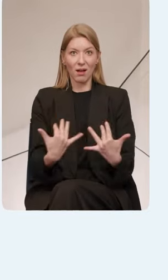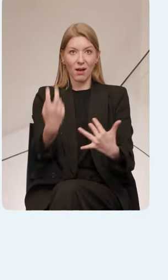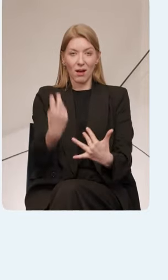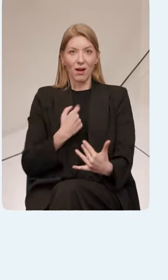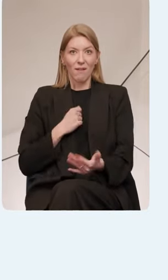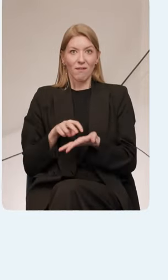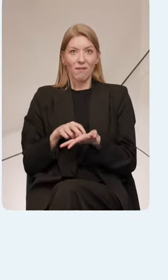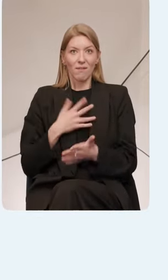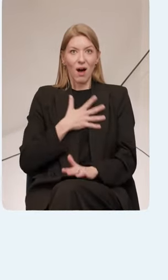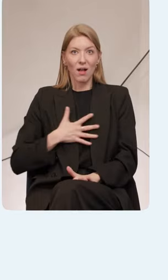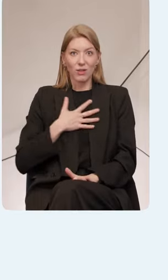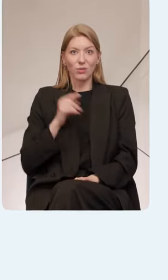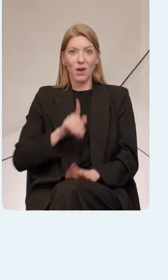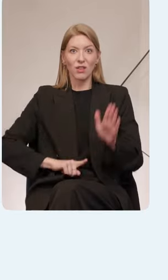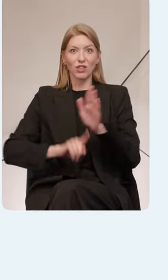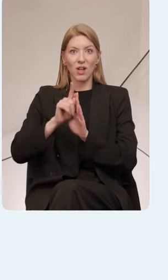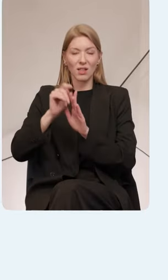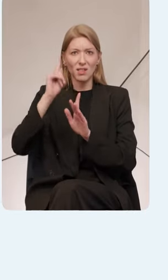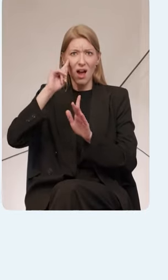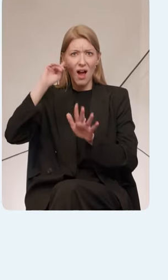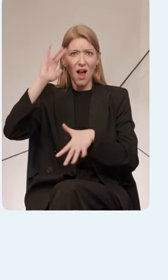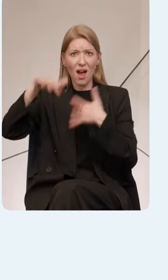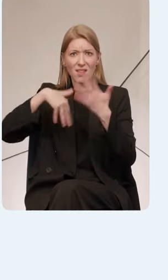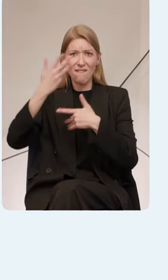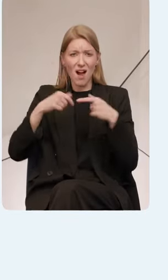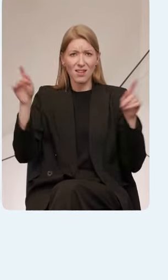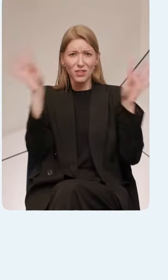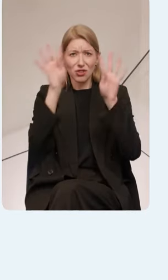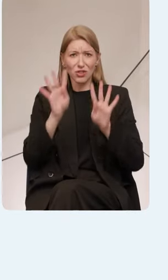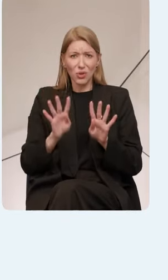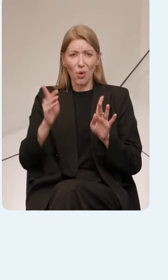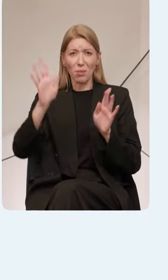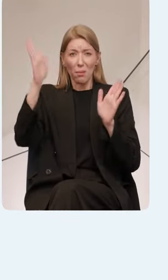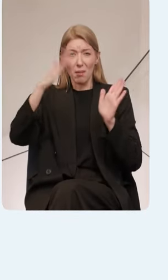волнуюсь, и тут такая начинается катавасия с вот этими шторами и вот этим всем.